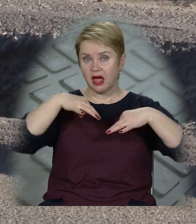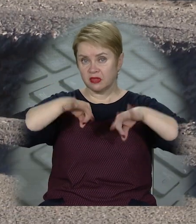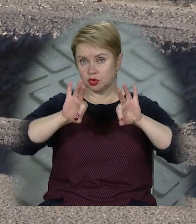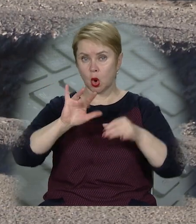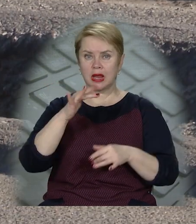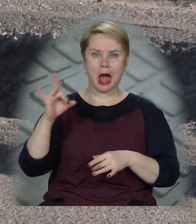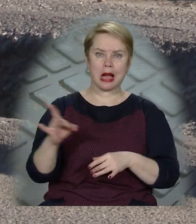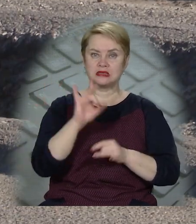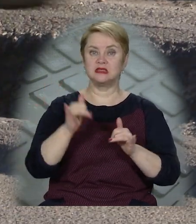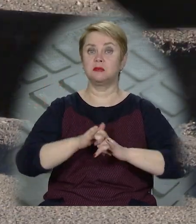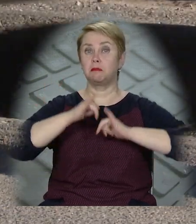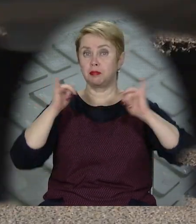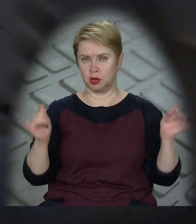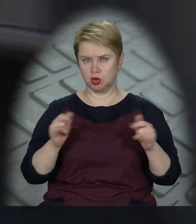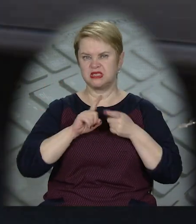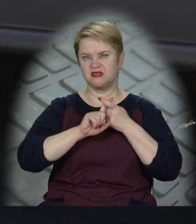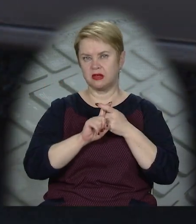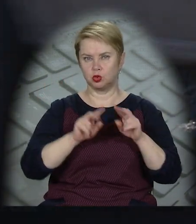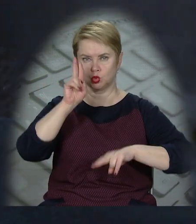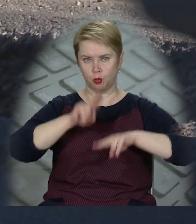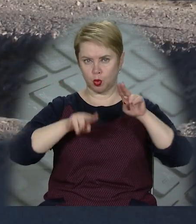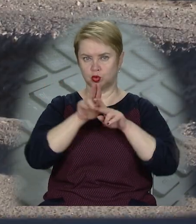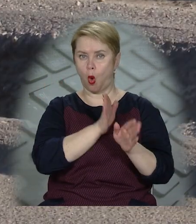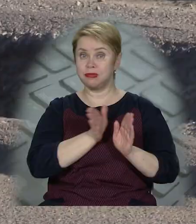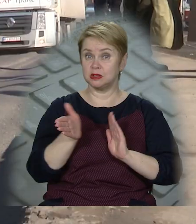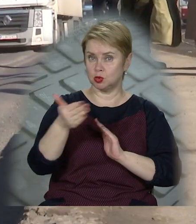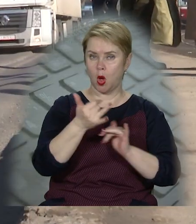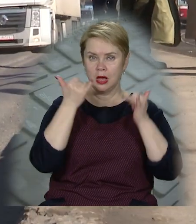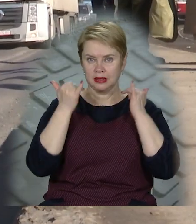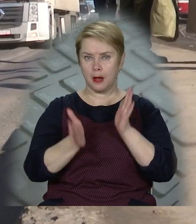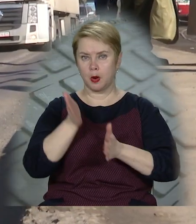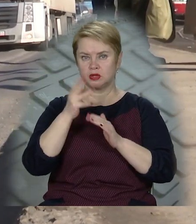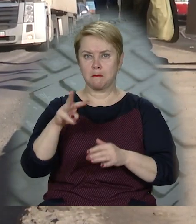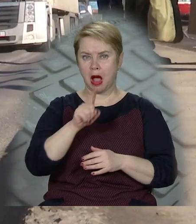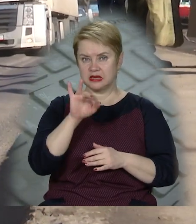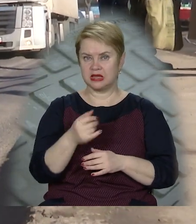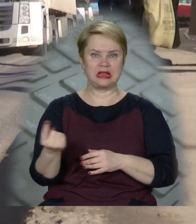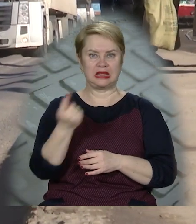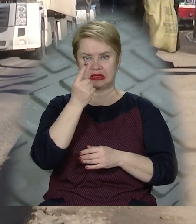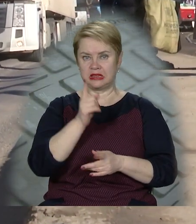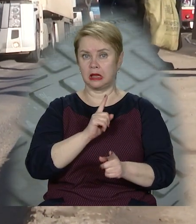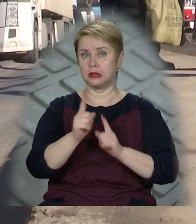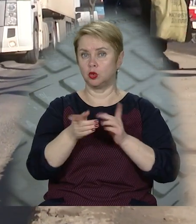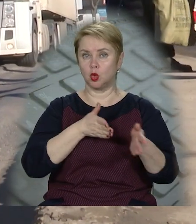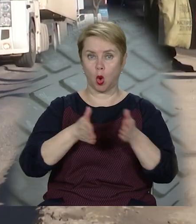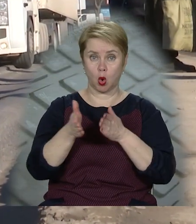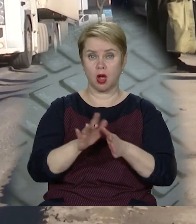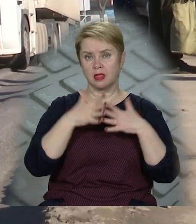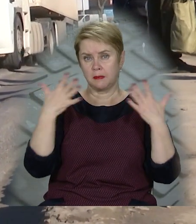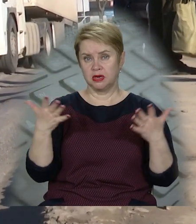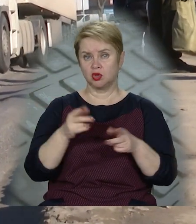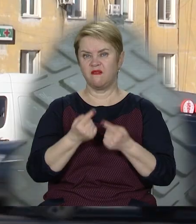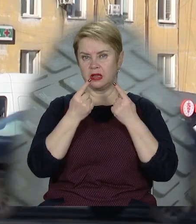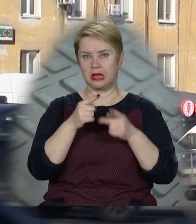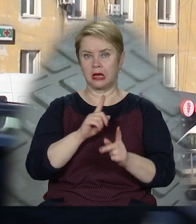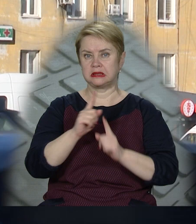автошлях у кілька разів збільшилась у зв'язку з будівництвом об'їзної. Тепер проспект Мазепи – єдина транзитна дорога. Найбільше від